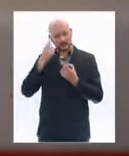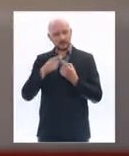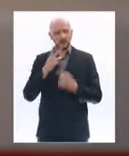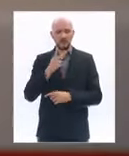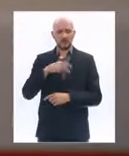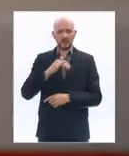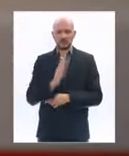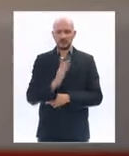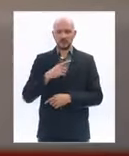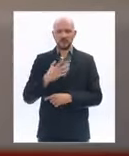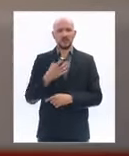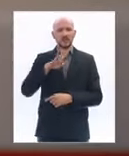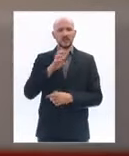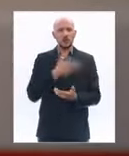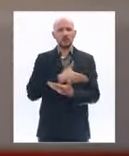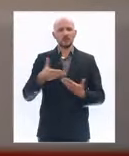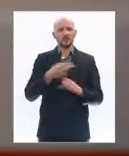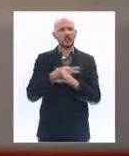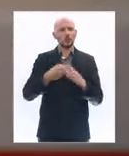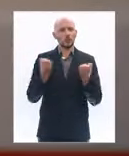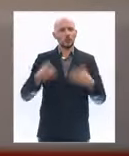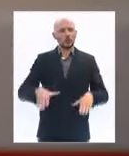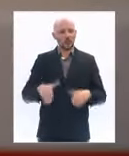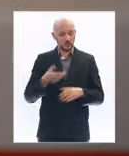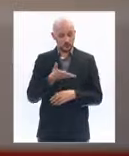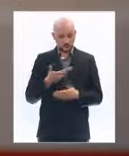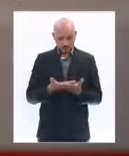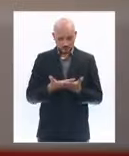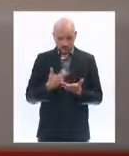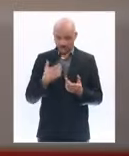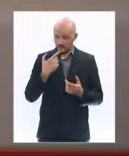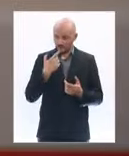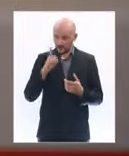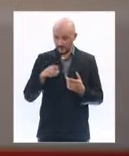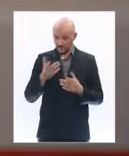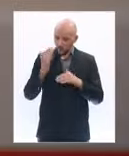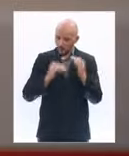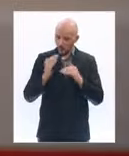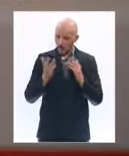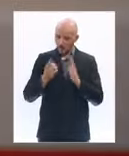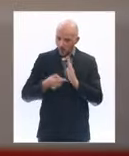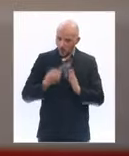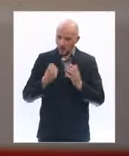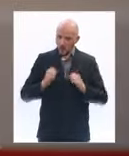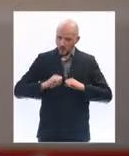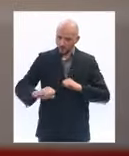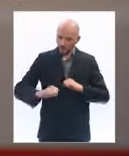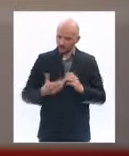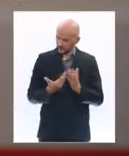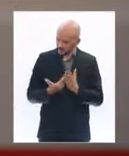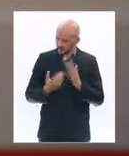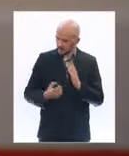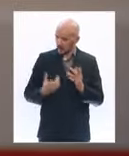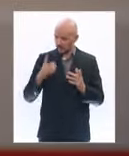d'euros pour le seul mois de novembre. Est-ce que ça veut dire qu'il faut déjà imaginer un nouveau plan de relance français et un nouveau plan de relance européen puisque,